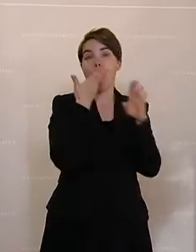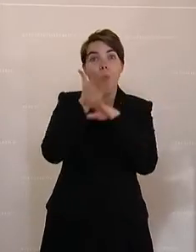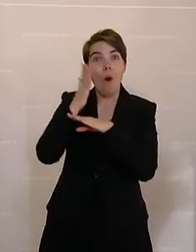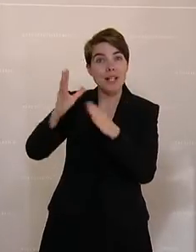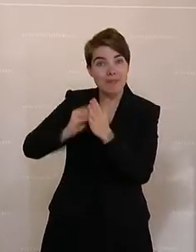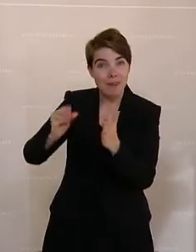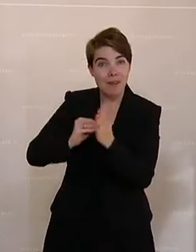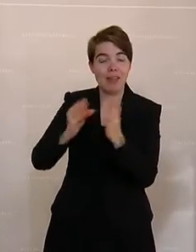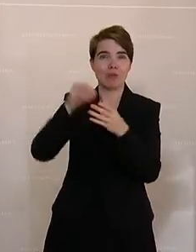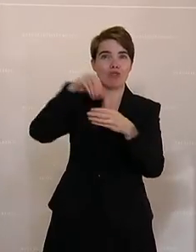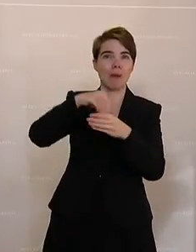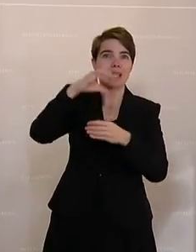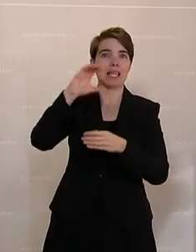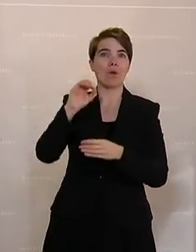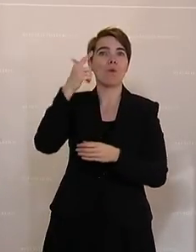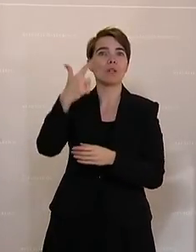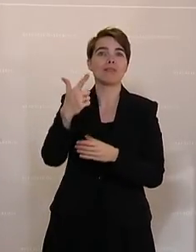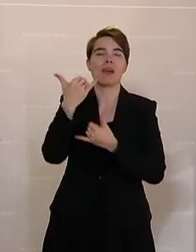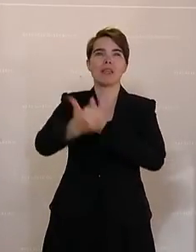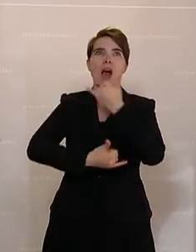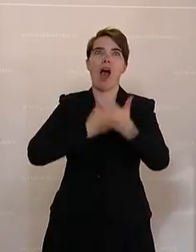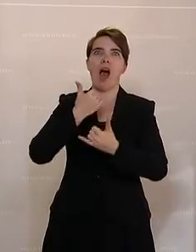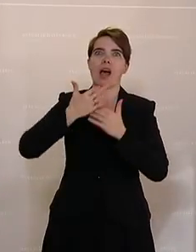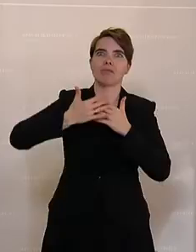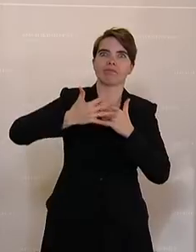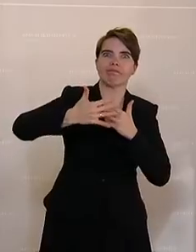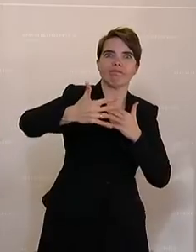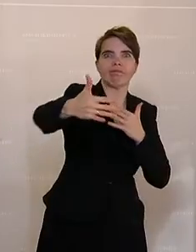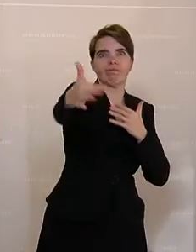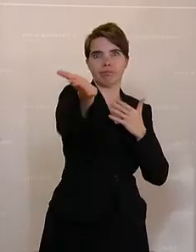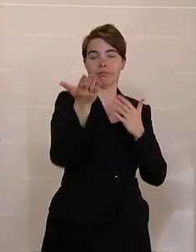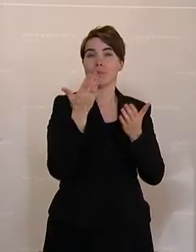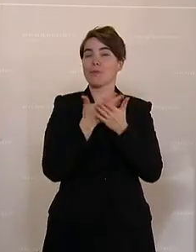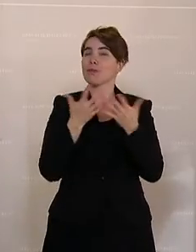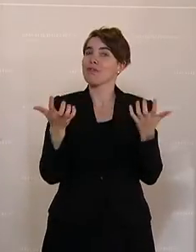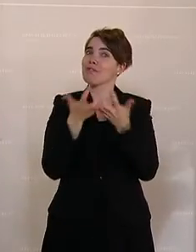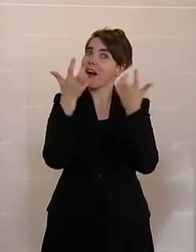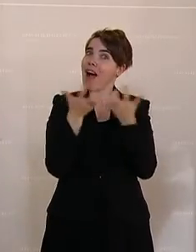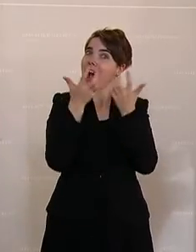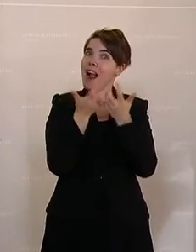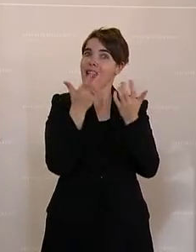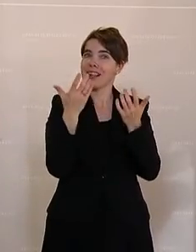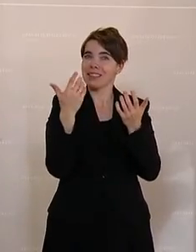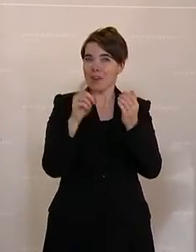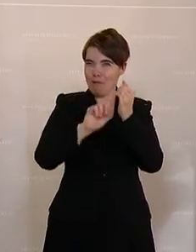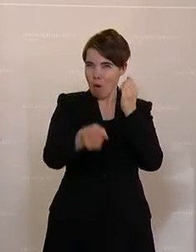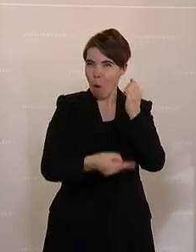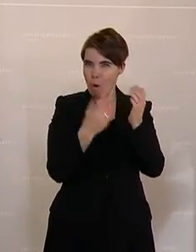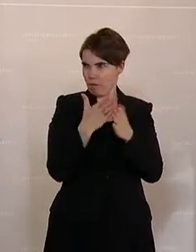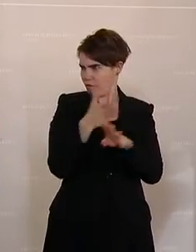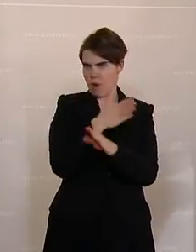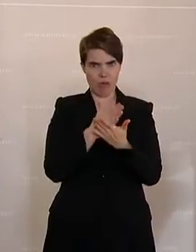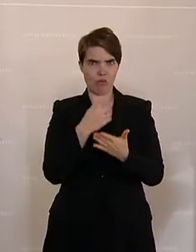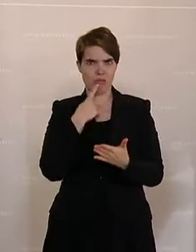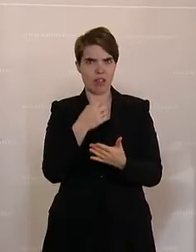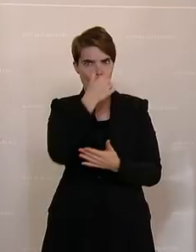speichert CO2 über Jahrzehnte. Und der Waldfonds, der schon angesprochen worden ist, der ist wieder